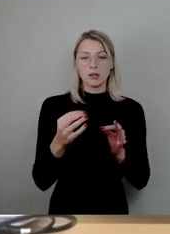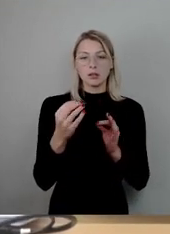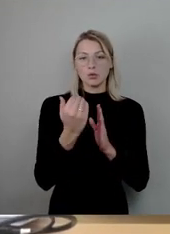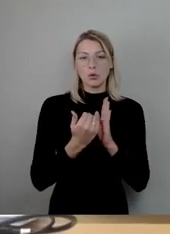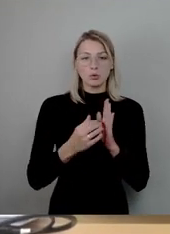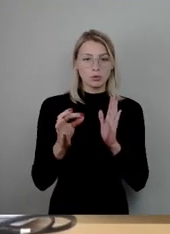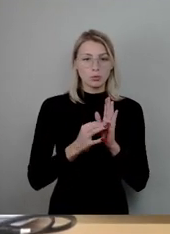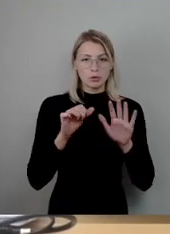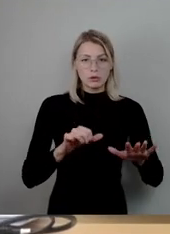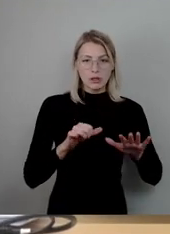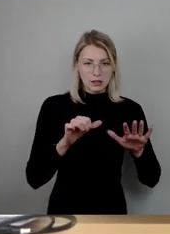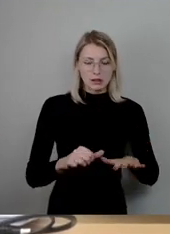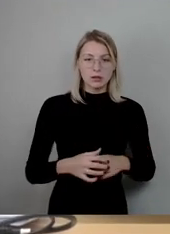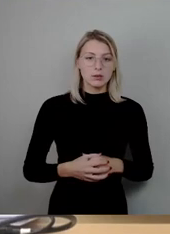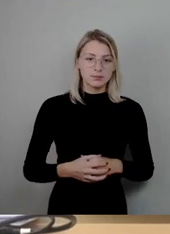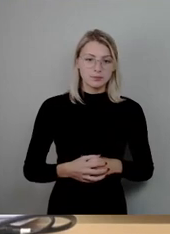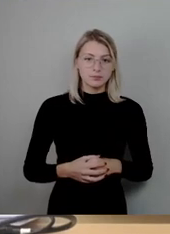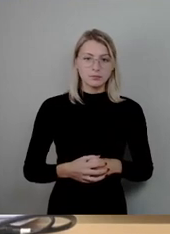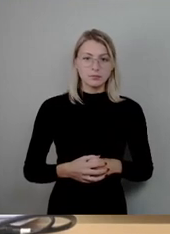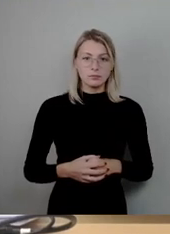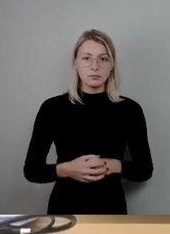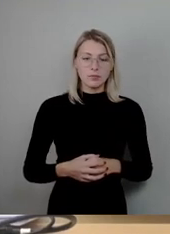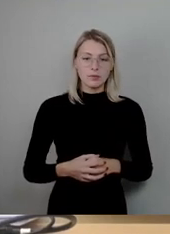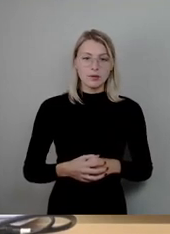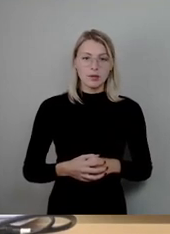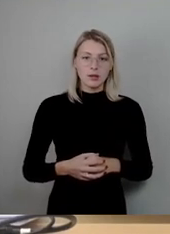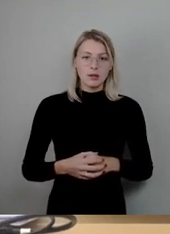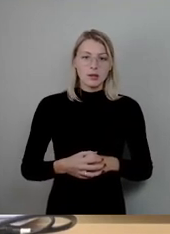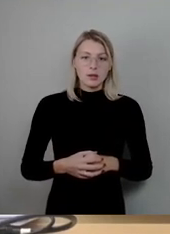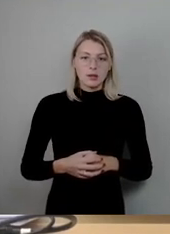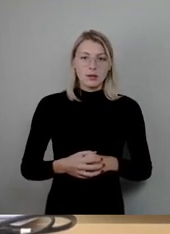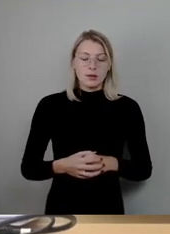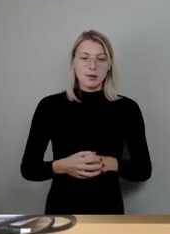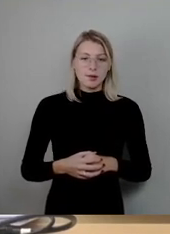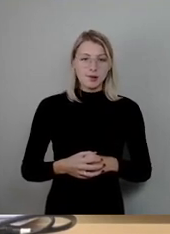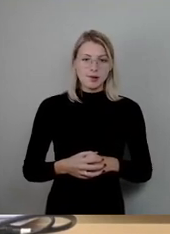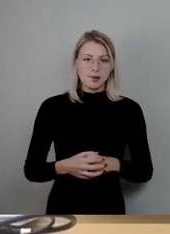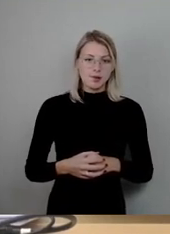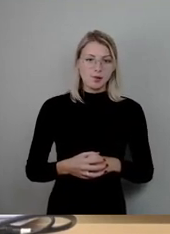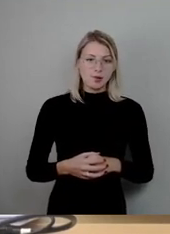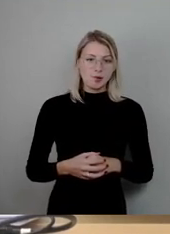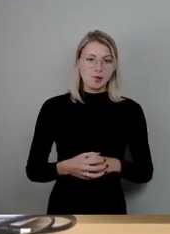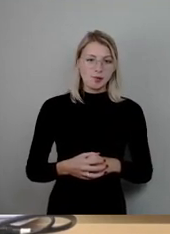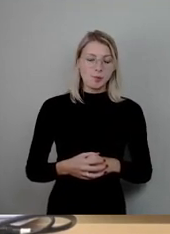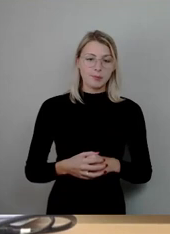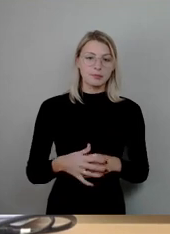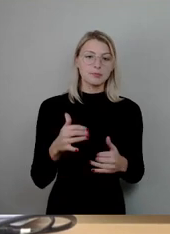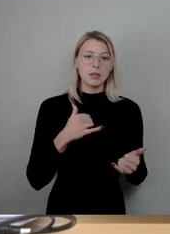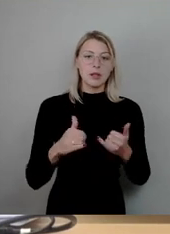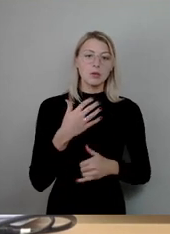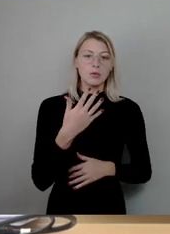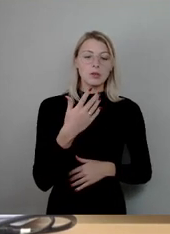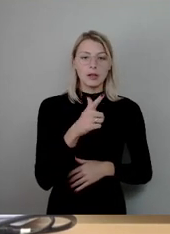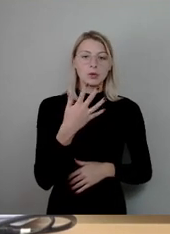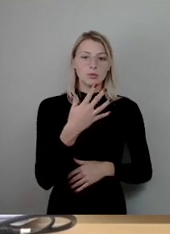Alphabetisierungsprojekt mittendrin mit Kopf und Ball, Volkshochschule ab Januar 25. Dort hat man auch festgelegt,